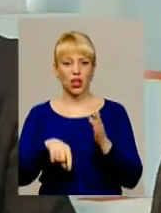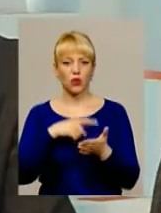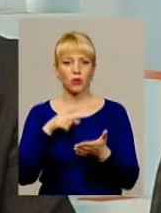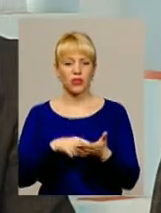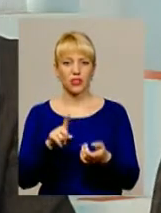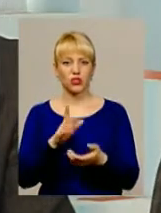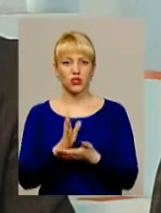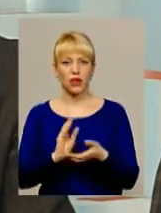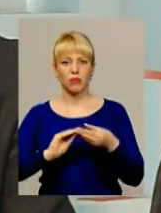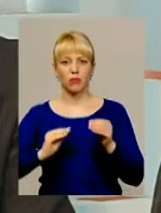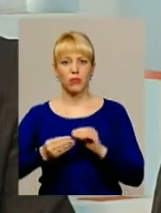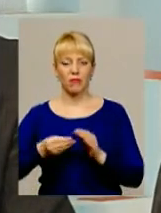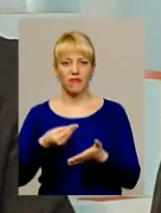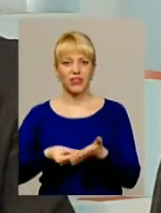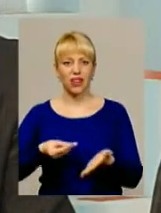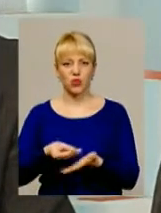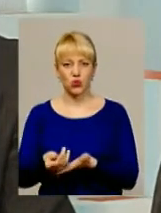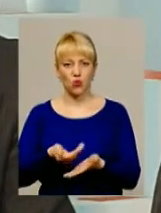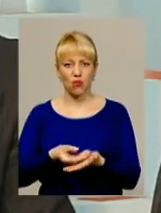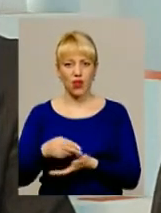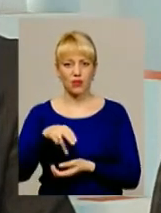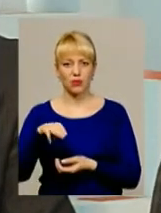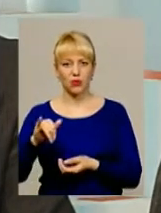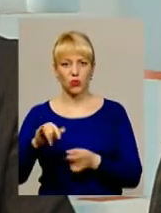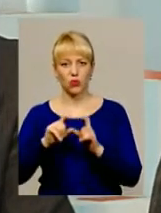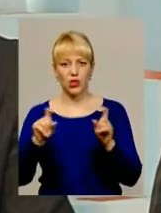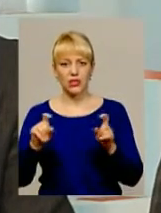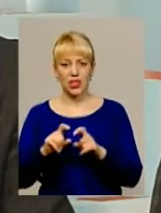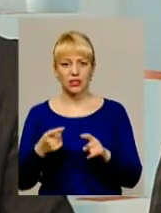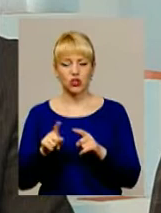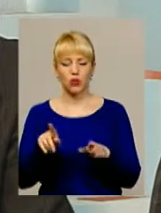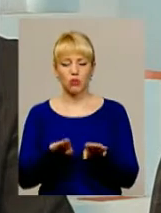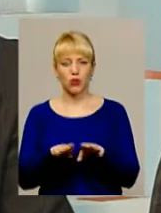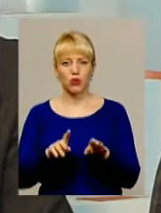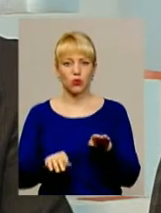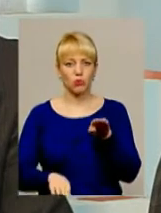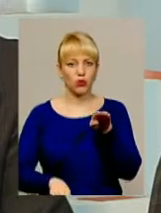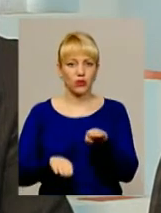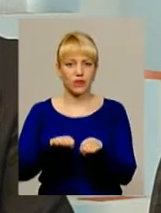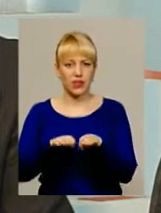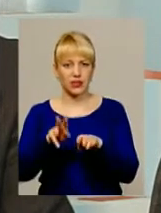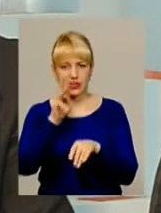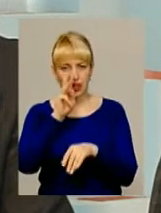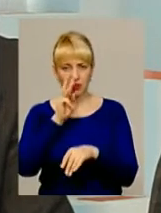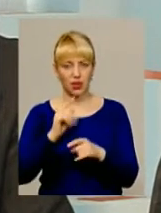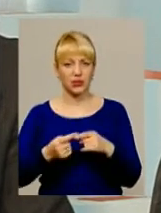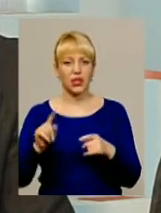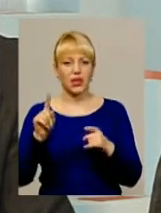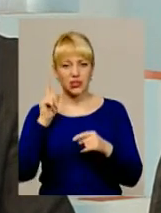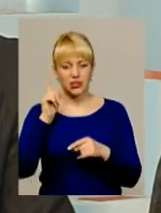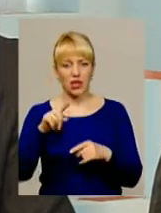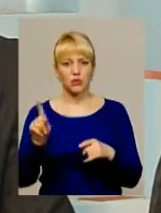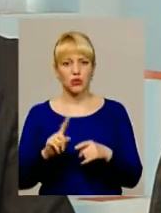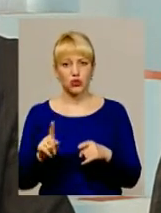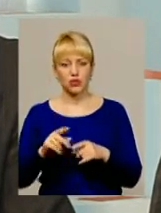є проблеми фінансування закладів профтехосвіти, щоб порівняти заробітню плату, прийняти рішення, бо ми знаємо, що всім